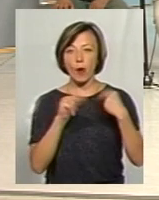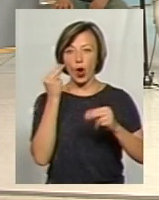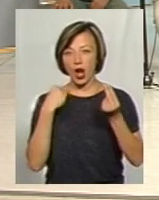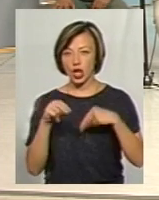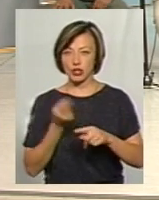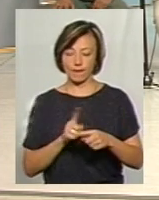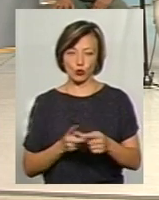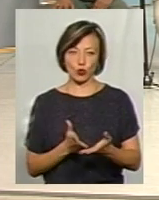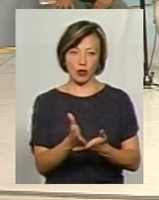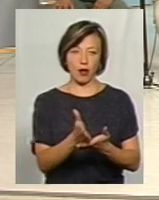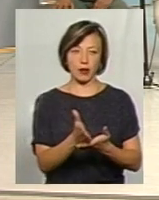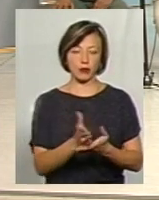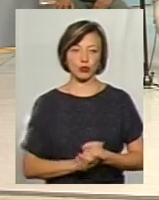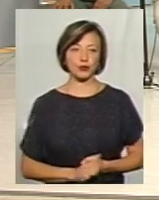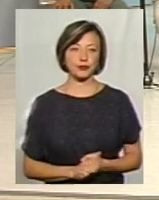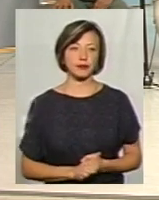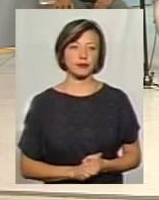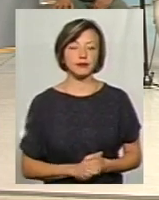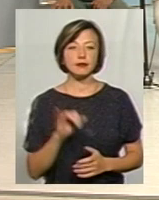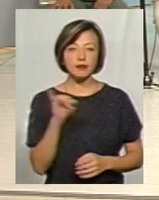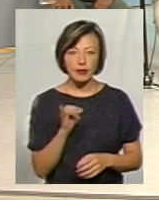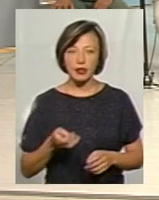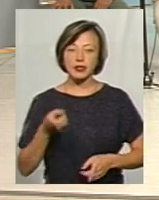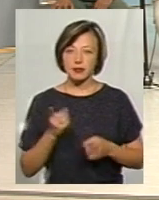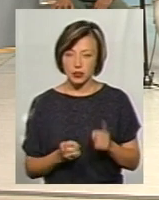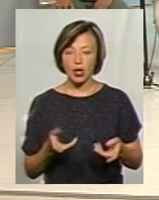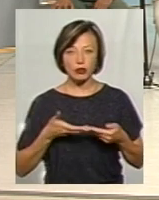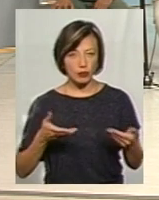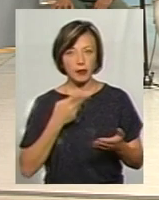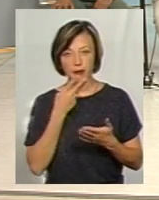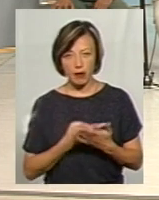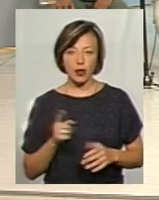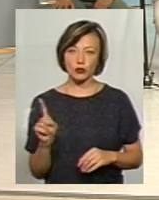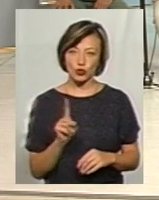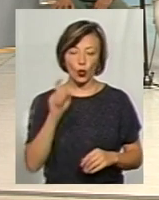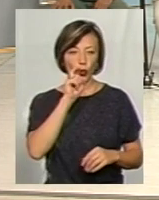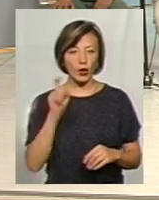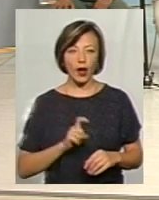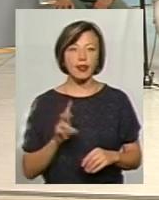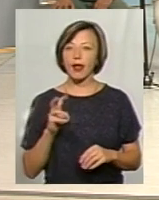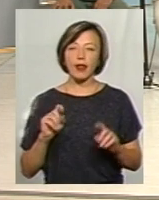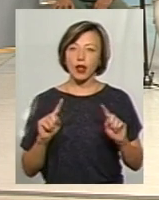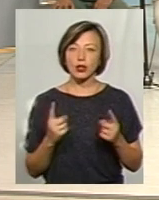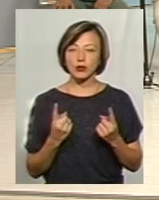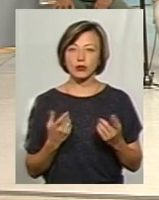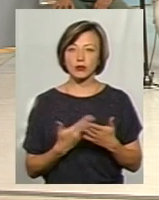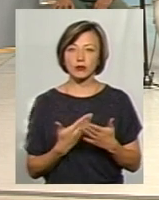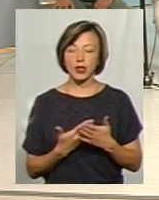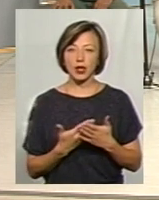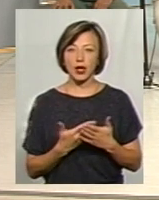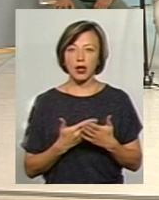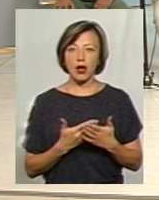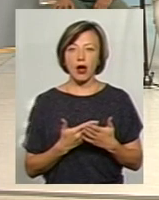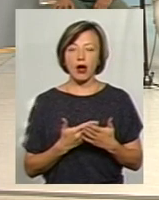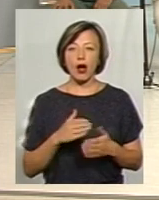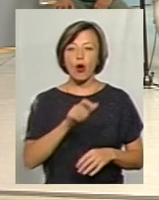в цьому напрямку. Ну, звичайно, ми бачимо, що Україна не дуже, і Україна, українські політики,